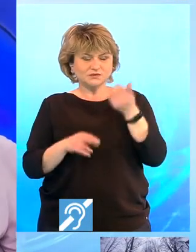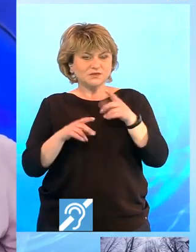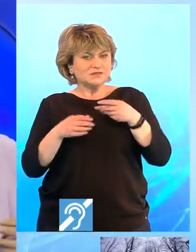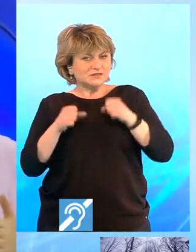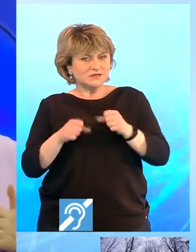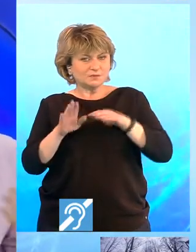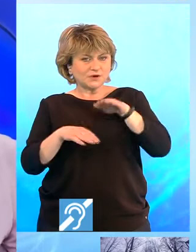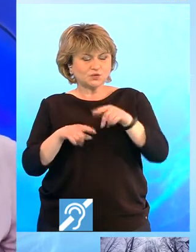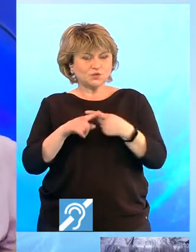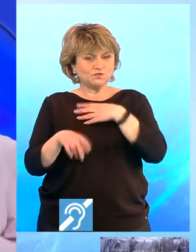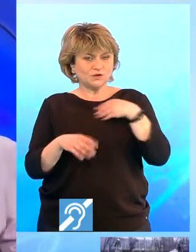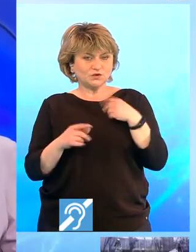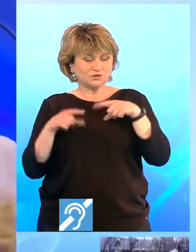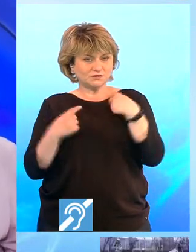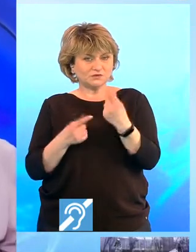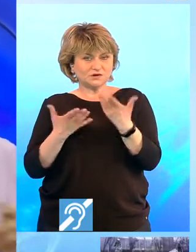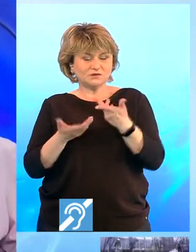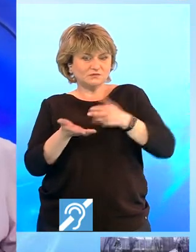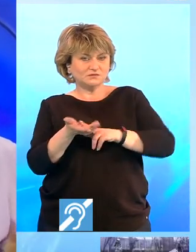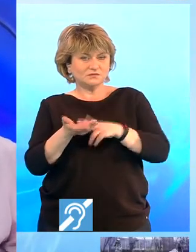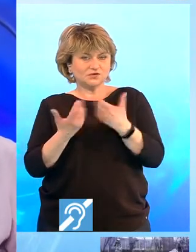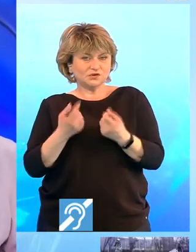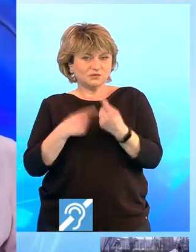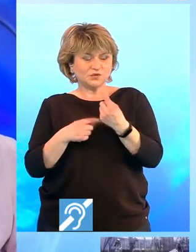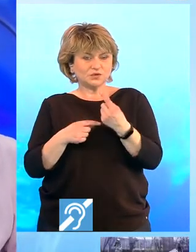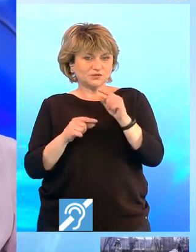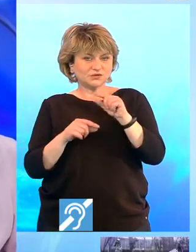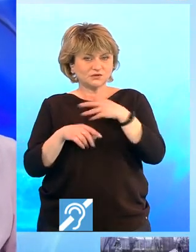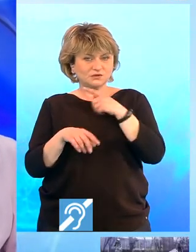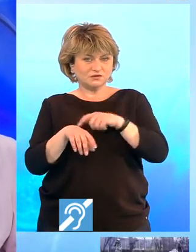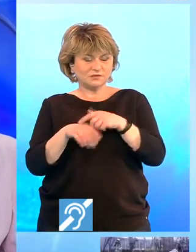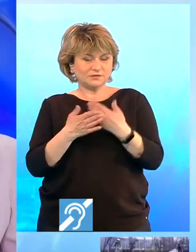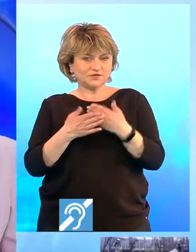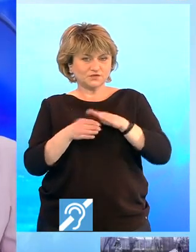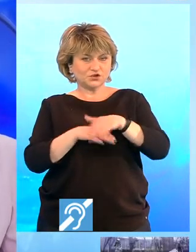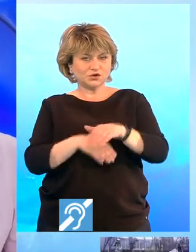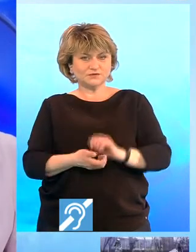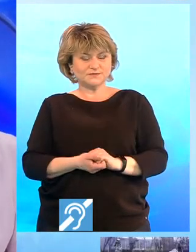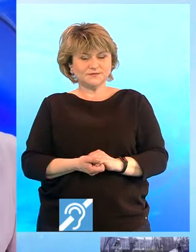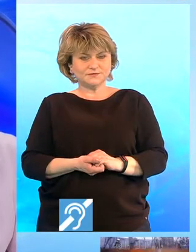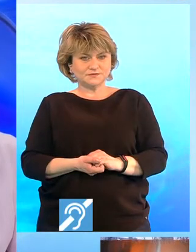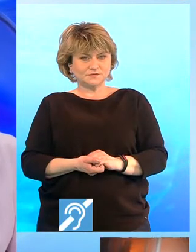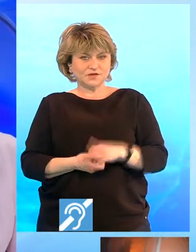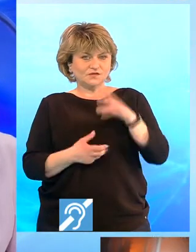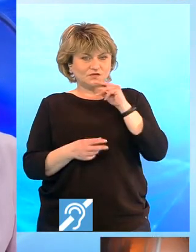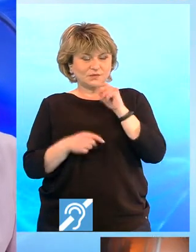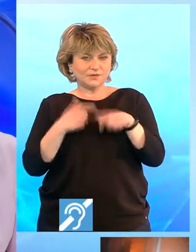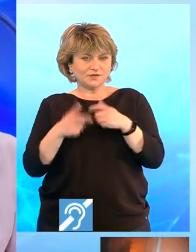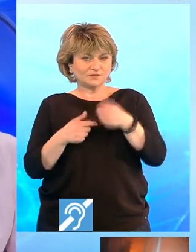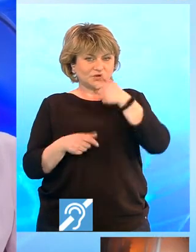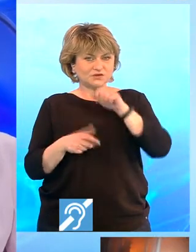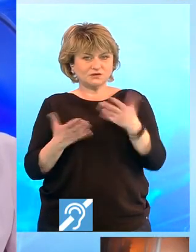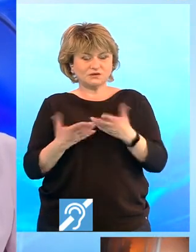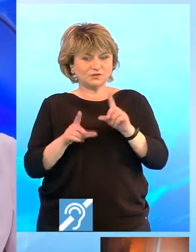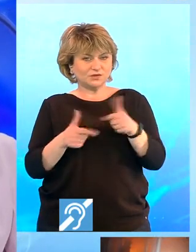cu vremurile. Sunt printre primii care aplică ceva ce a apărut de puțină vreme. Pentru fecioare, vorbim de o zi